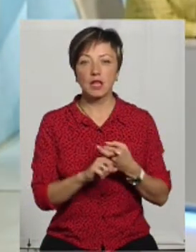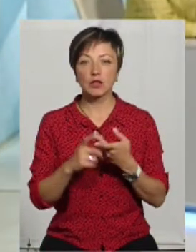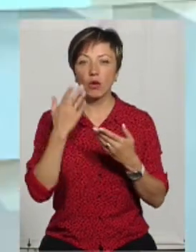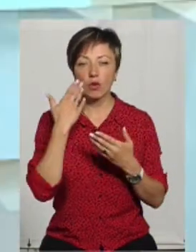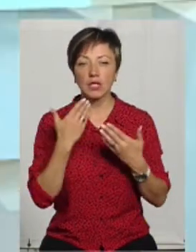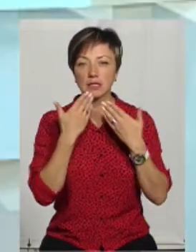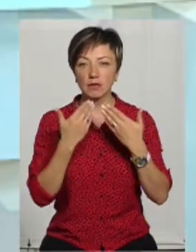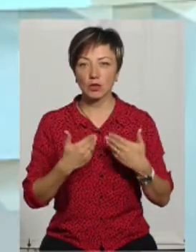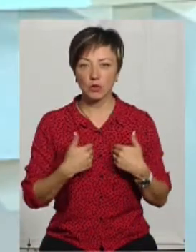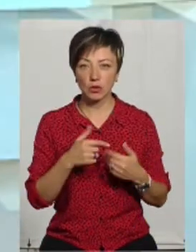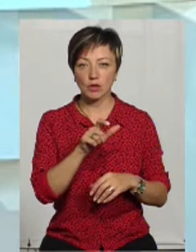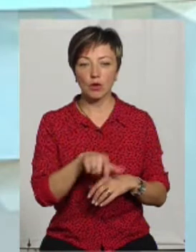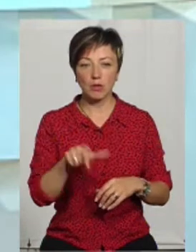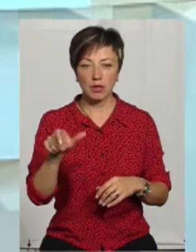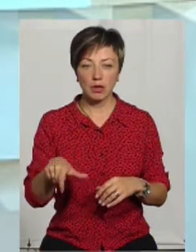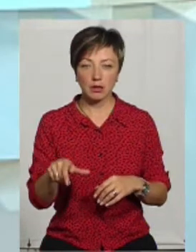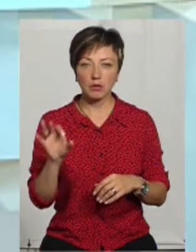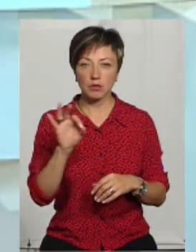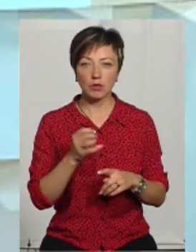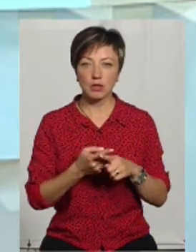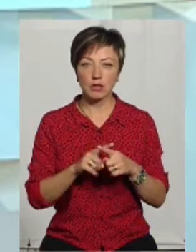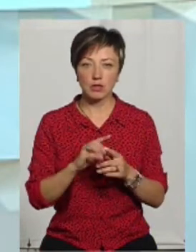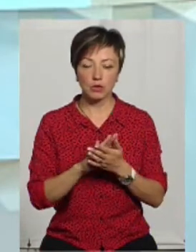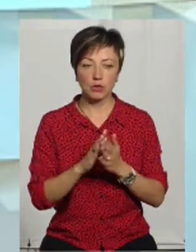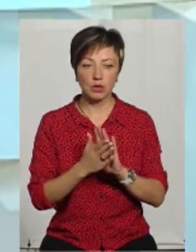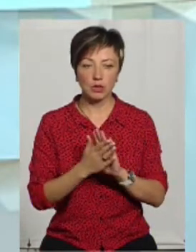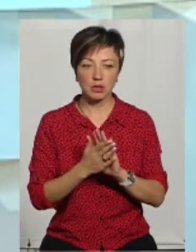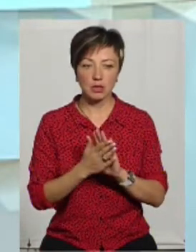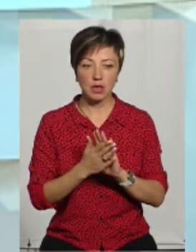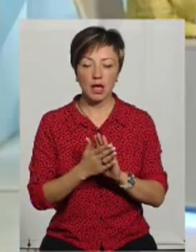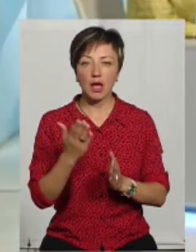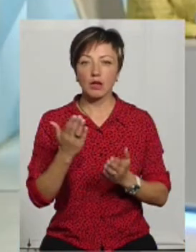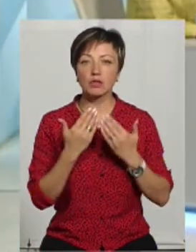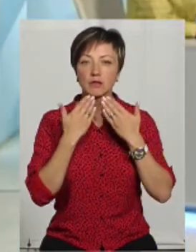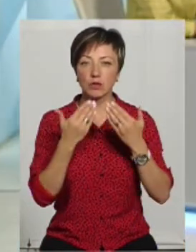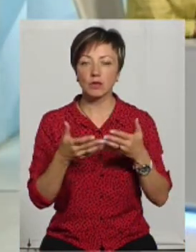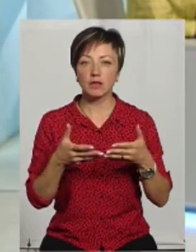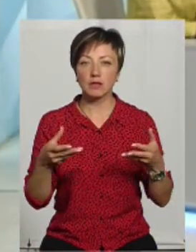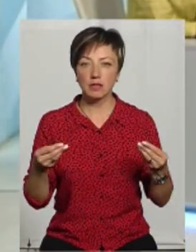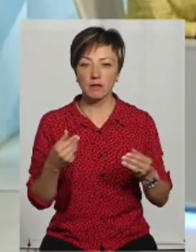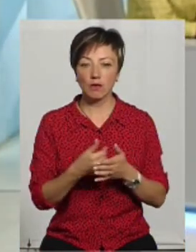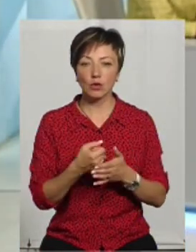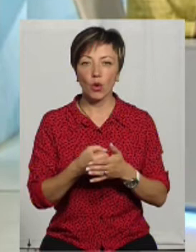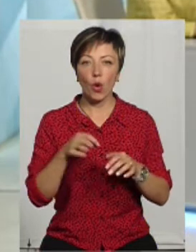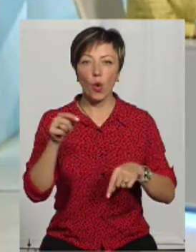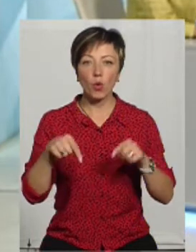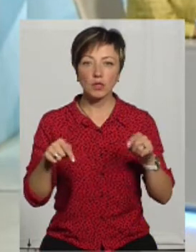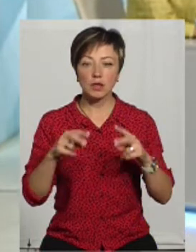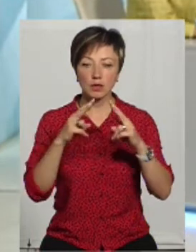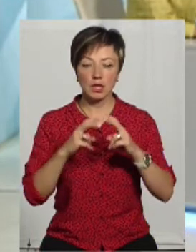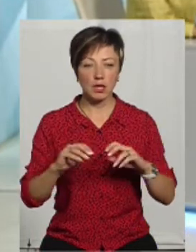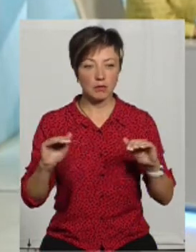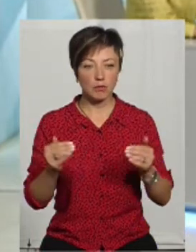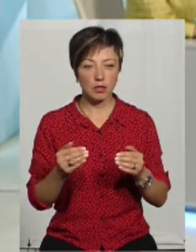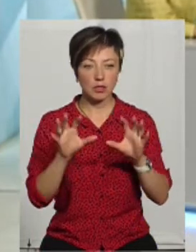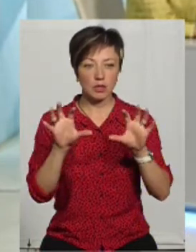звернулися до нас громадяни щодо даної ситуації. Ну, от якщо звернулися на весні і от до осені розглядають це в межах